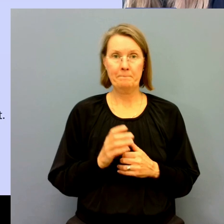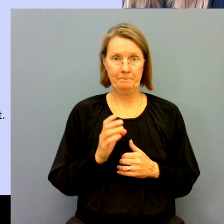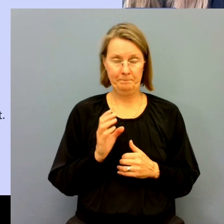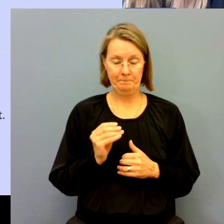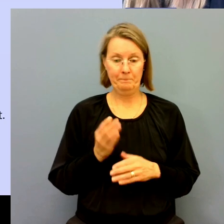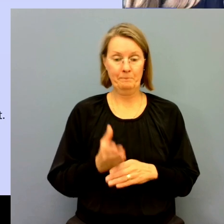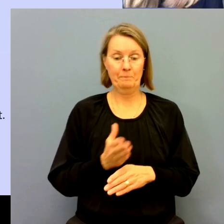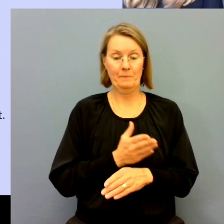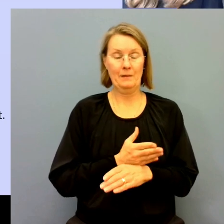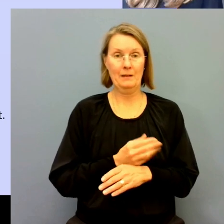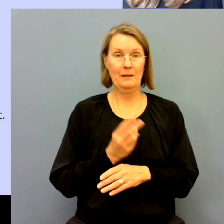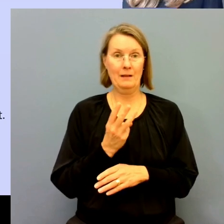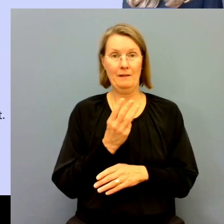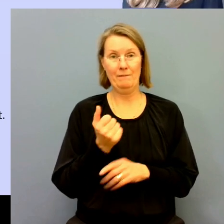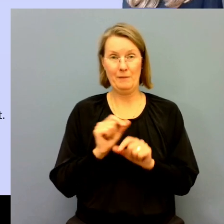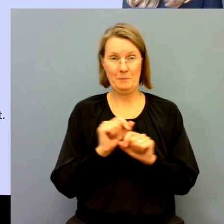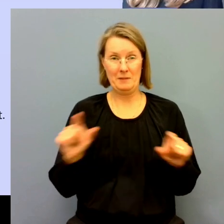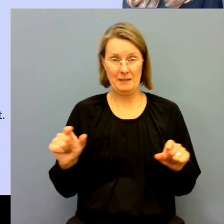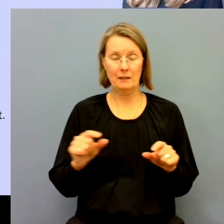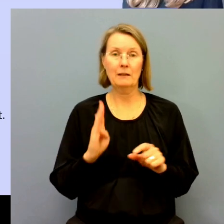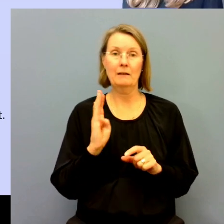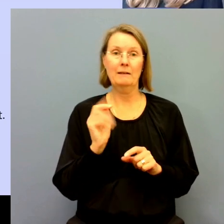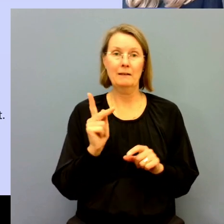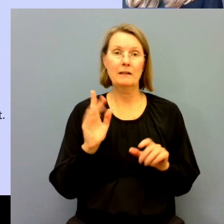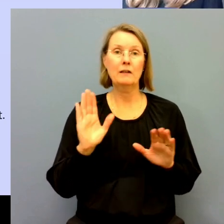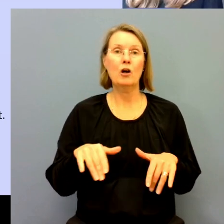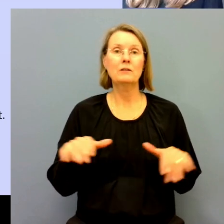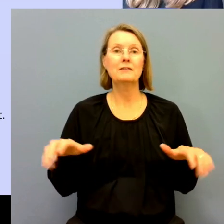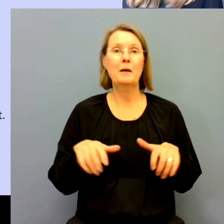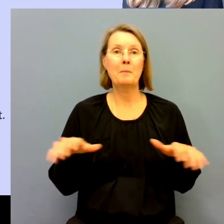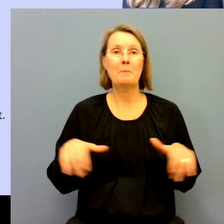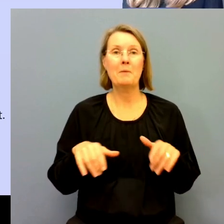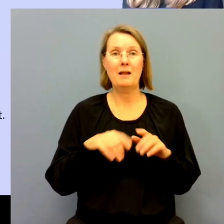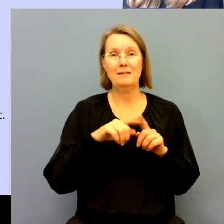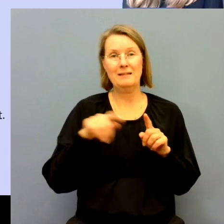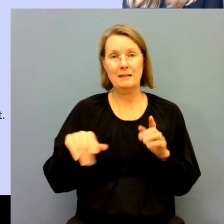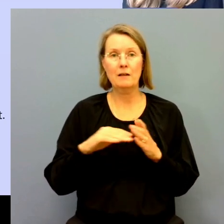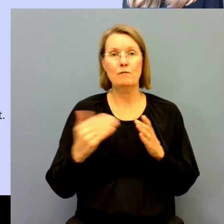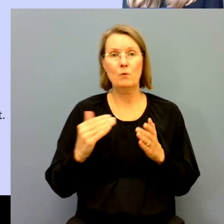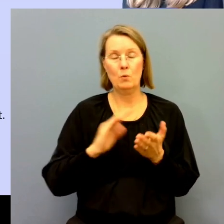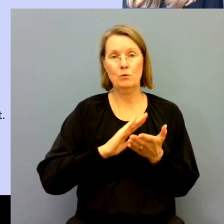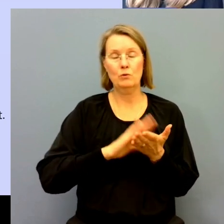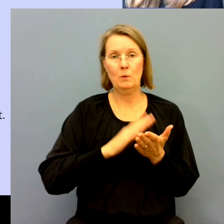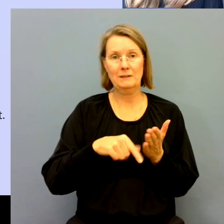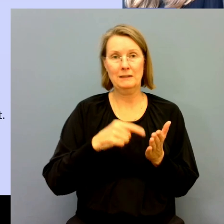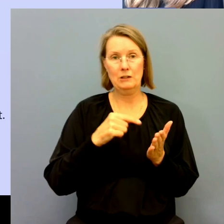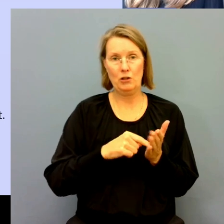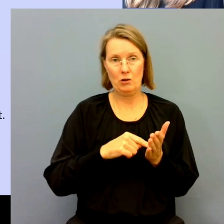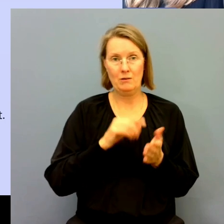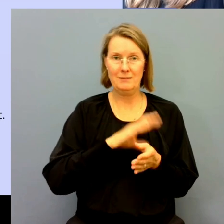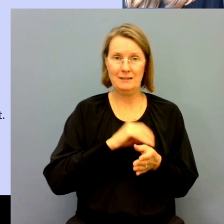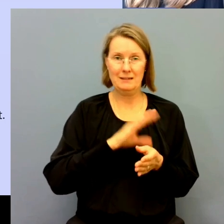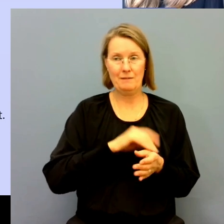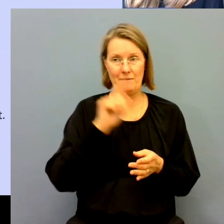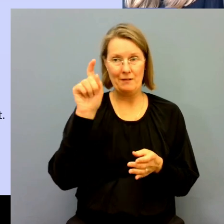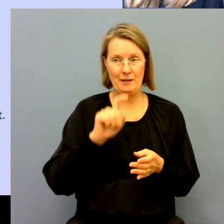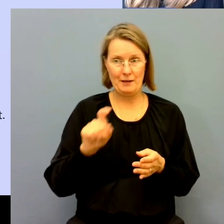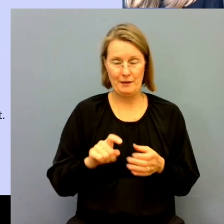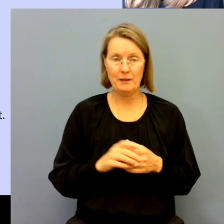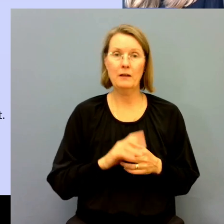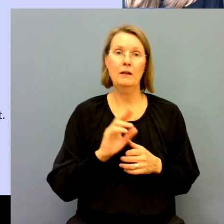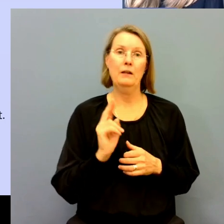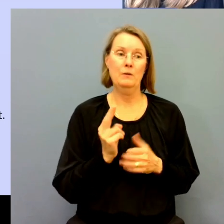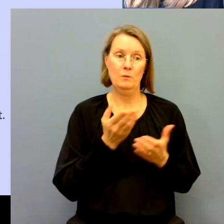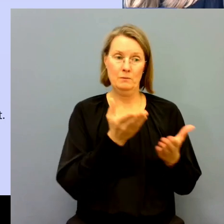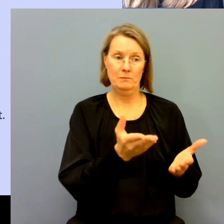Och inför det här webbinariet så har DIK samlat in statistik från regionernas tolkcentraler. Och här ser ni